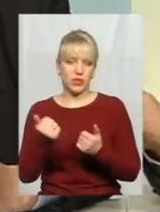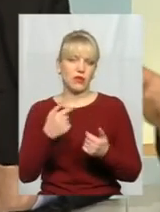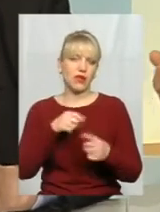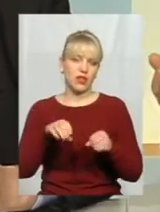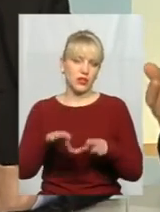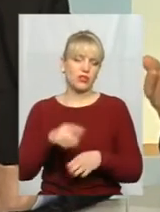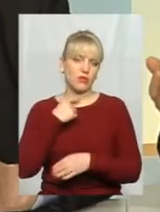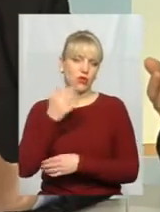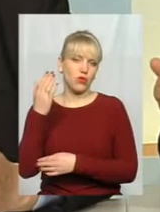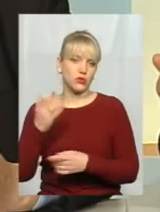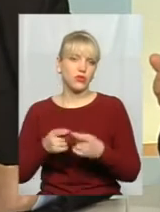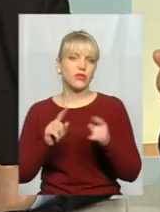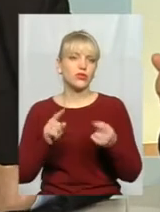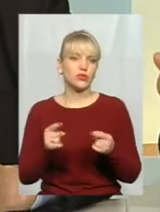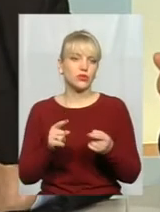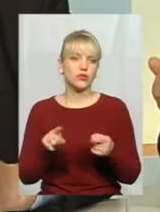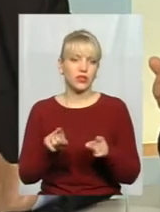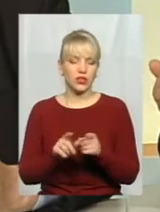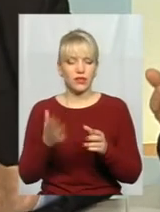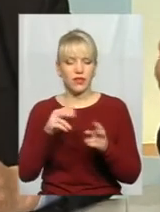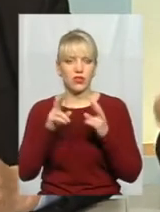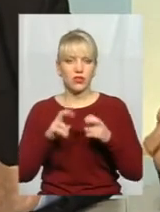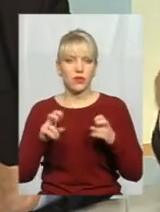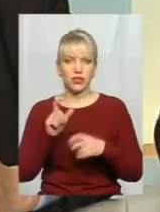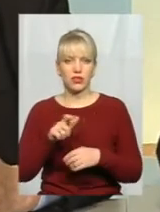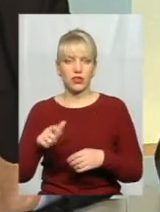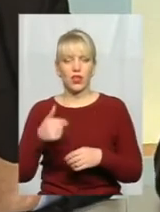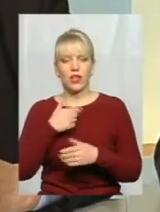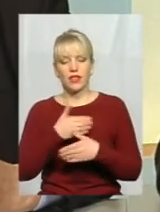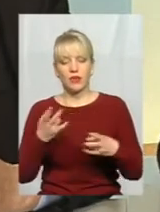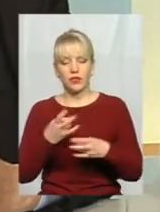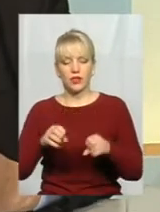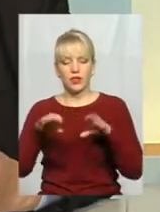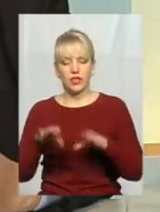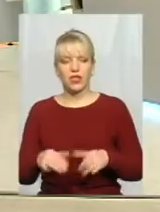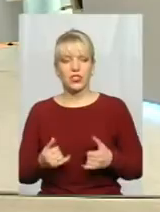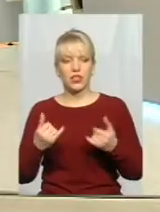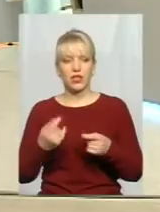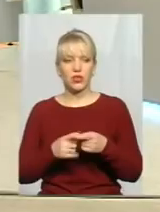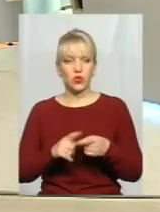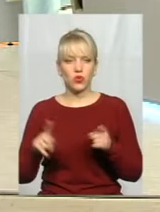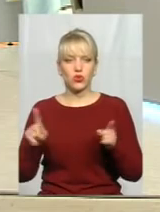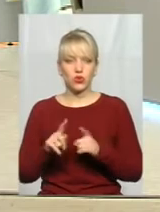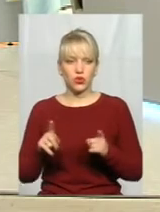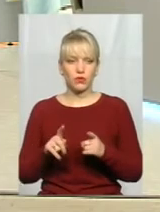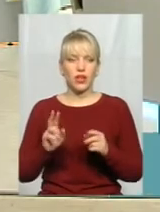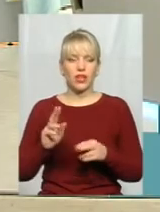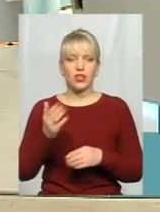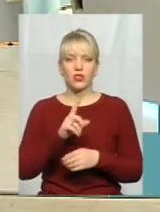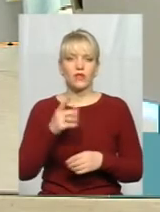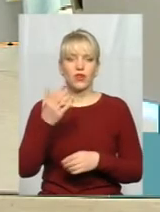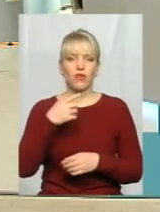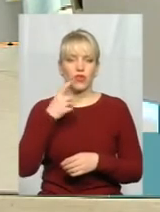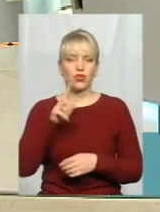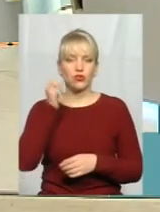Так давайте будемо люди так розбиратися. Нам потрібне рішення для того, щоб нам теж про що ви говорите, щоб